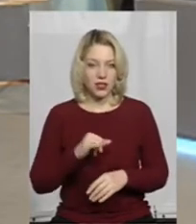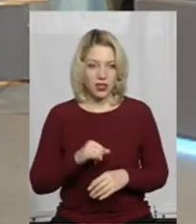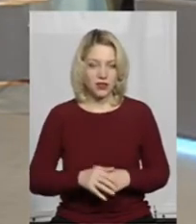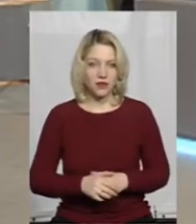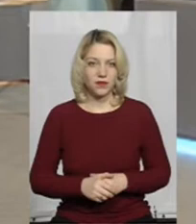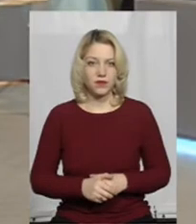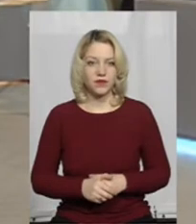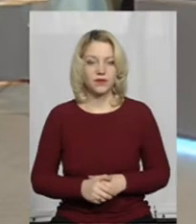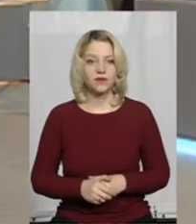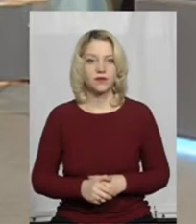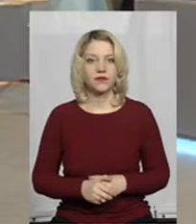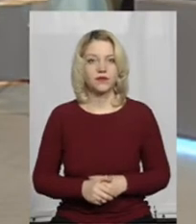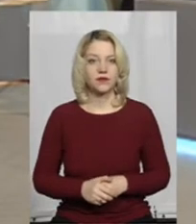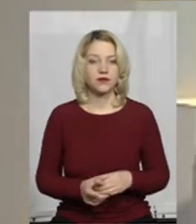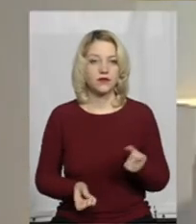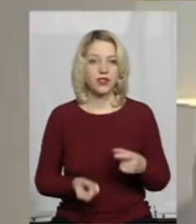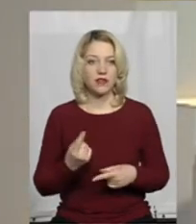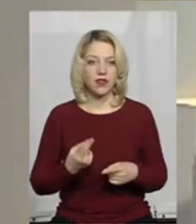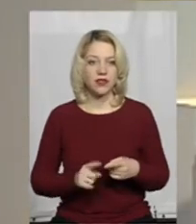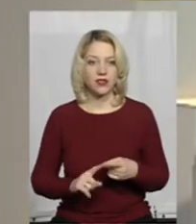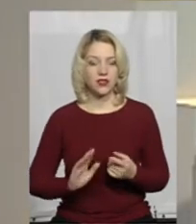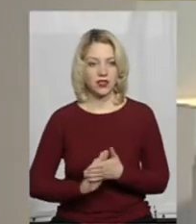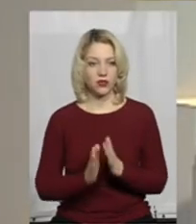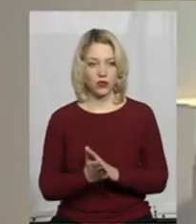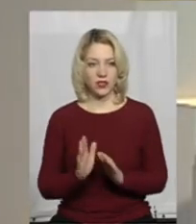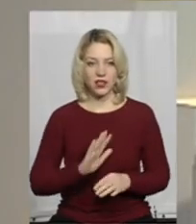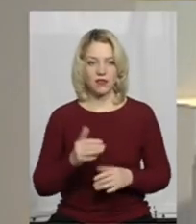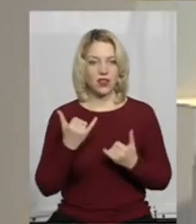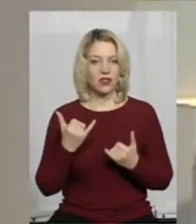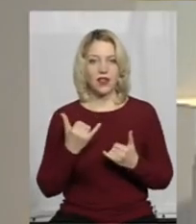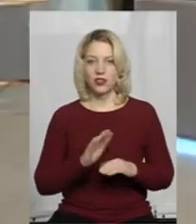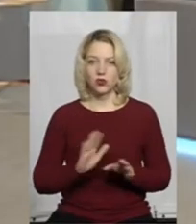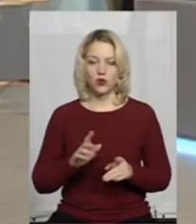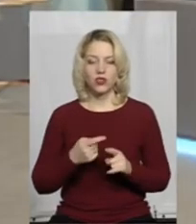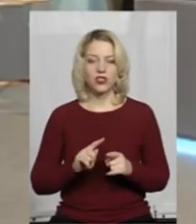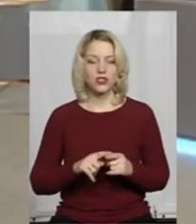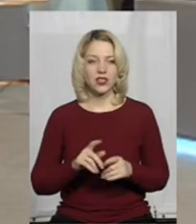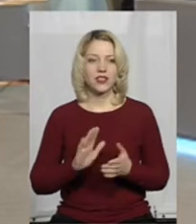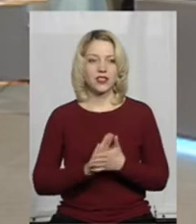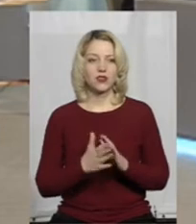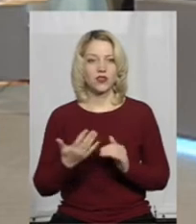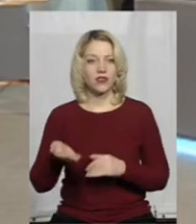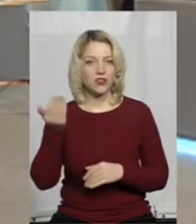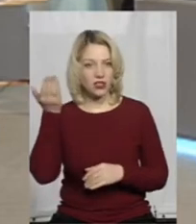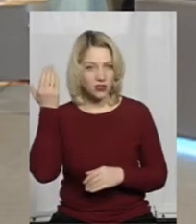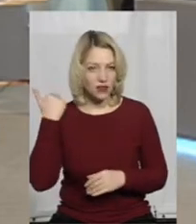виявляється, що ця ситуація, вона не сьогоднішня. Вона триває давно.